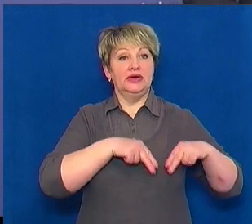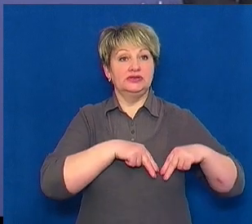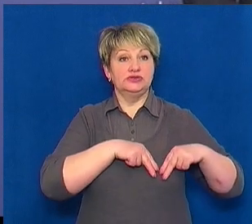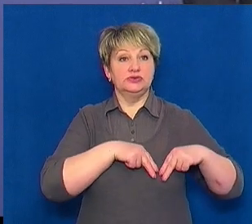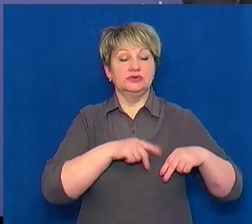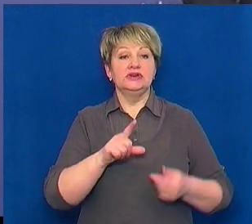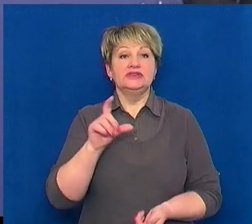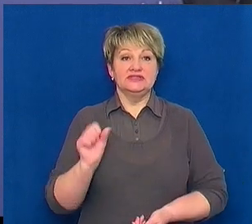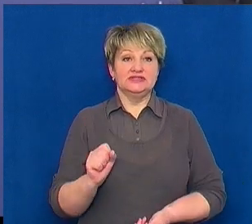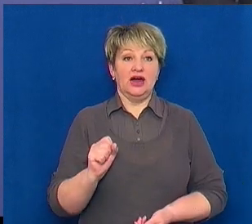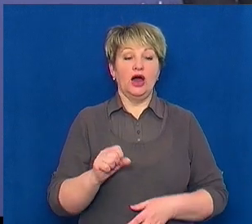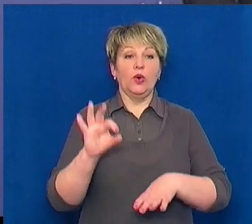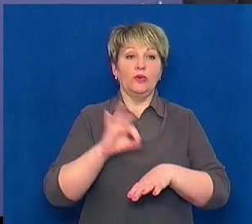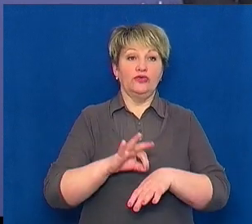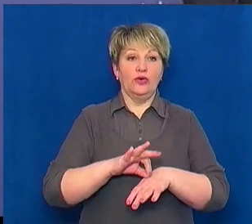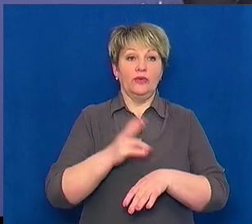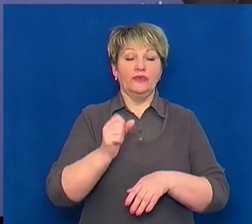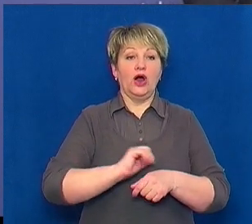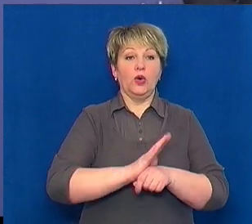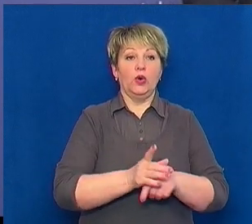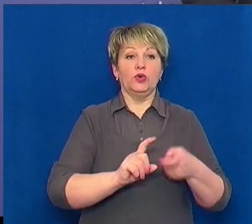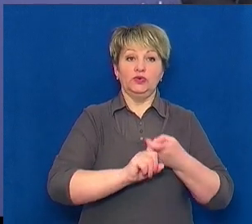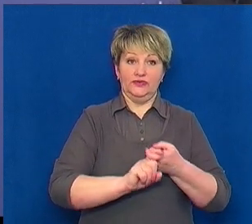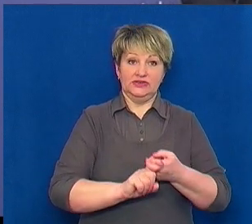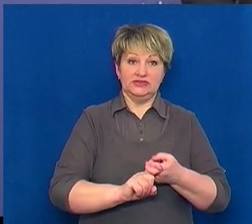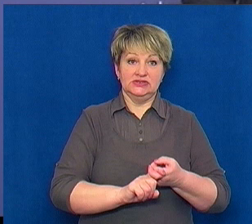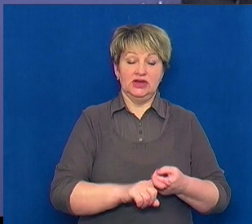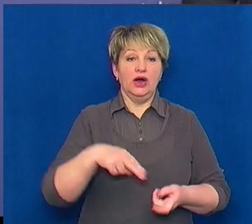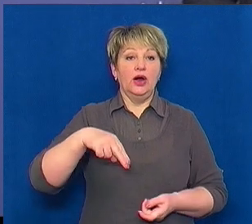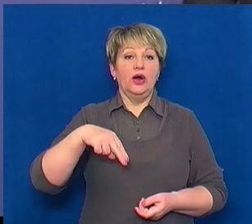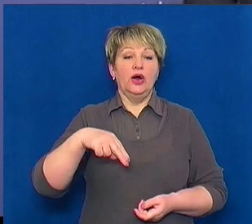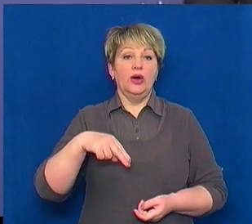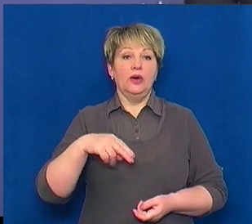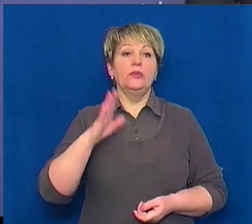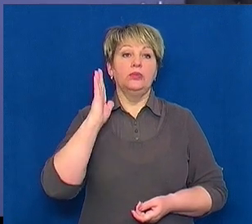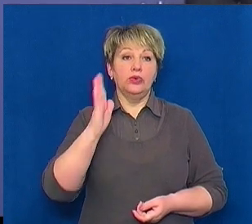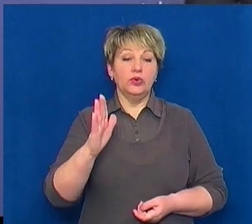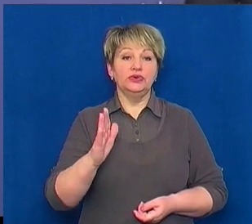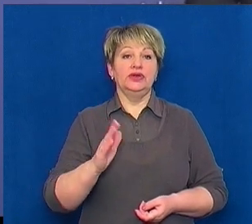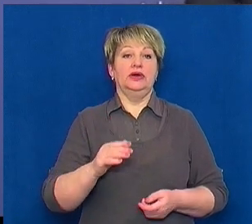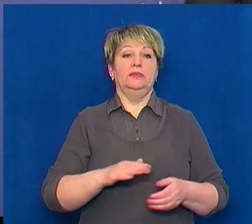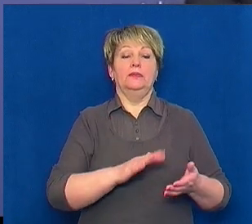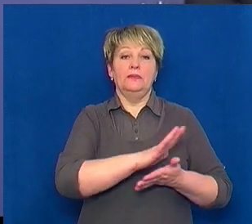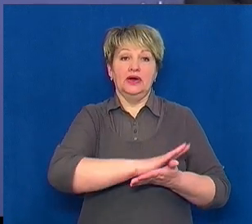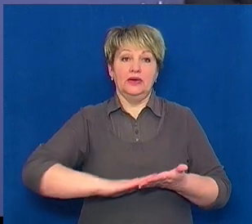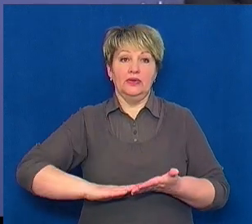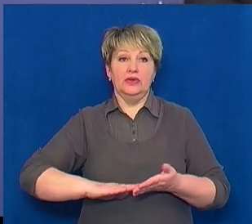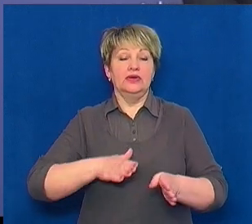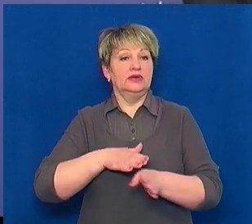хворими на коронавірусну хворобу COVID-19, буде відбуватися за